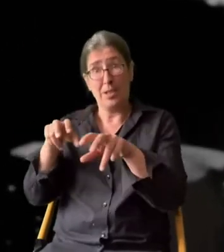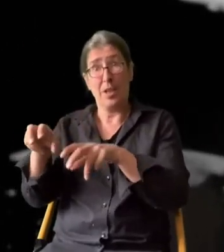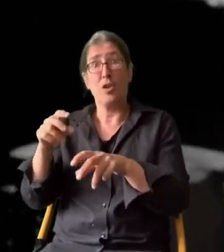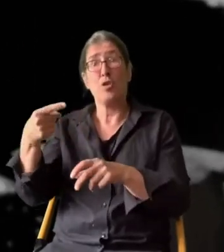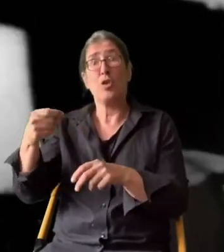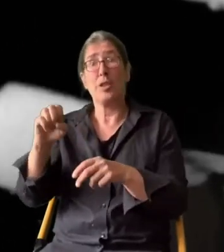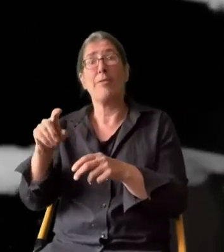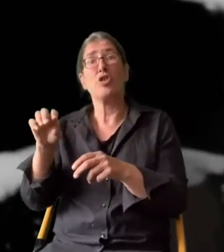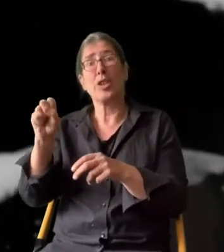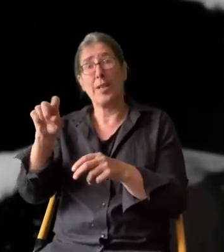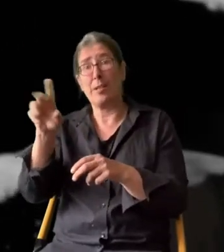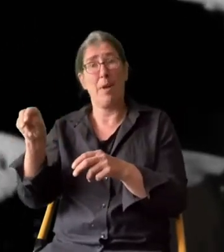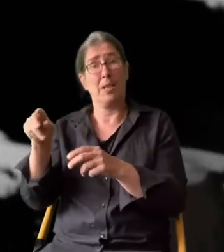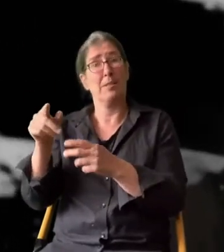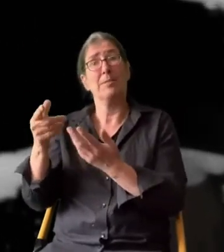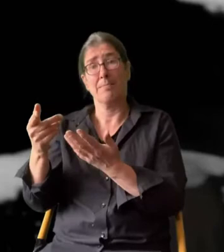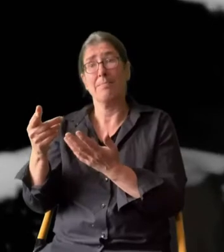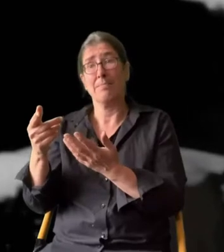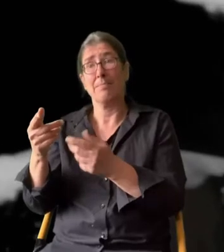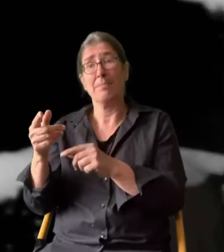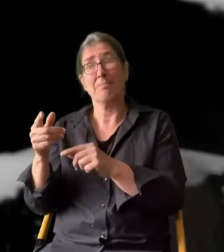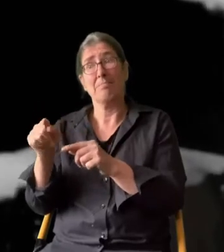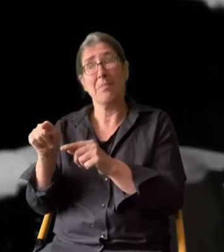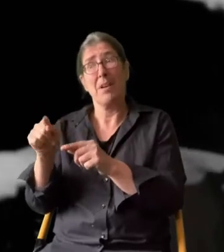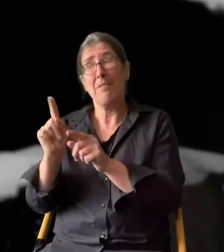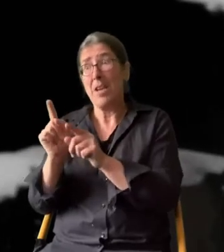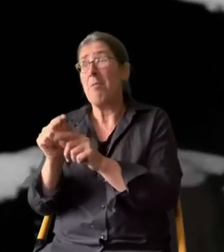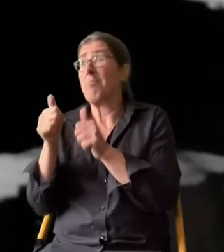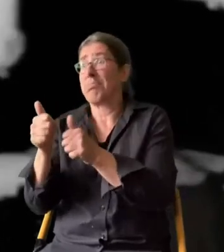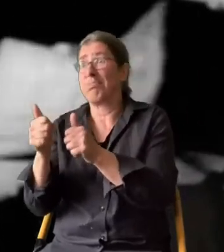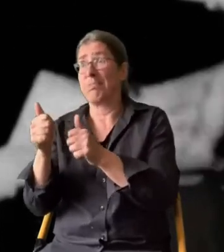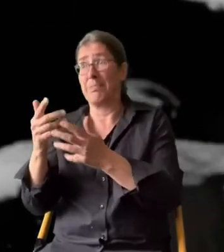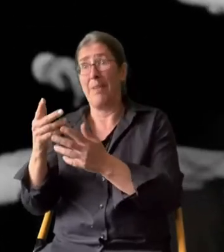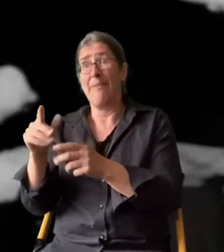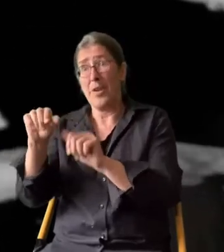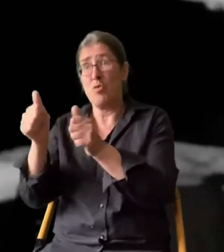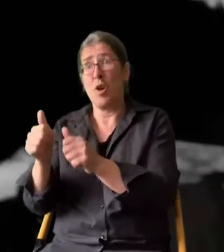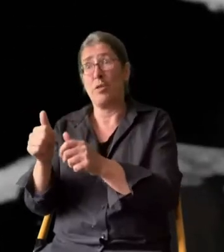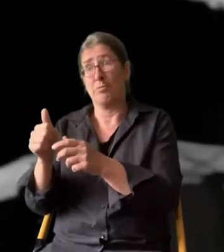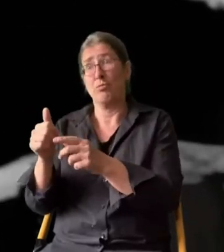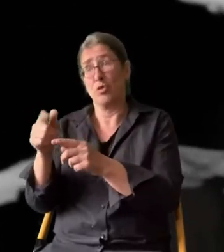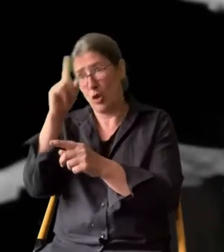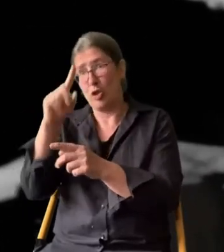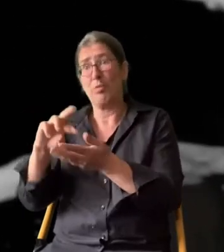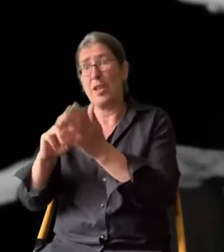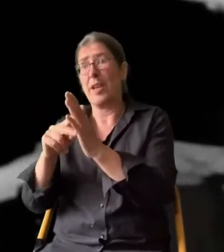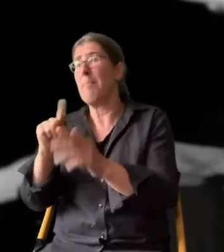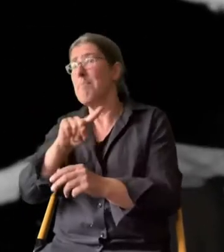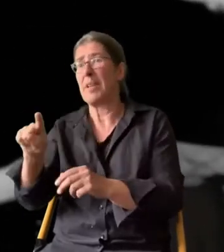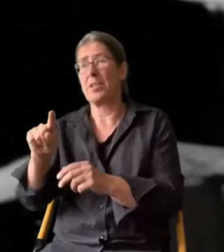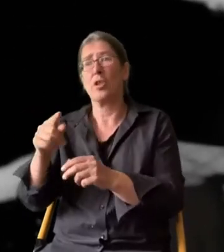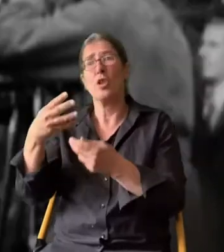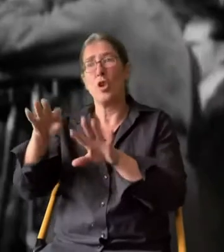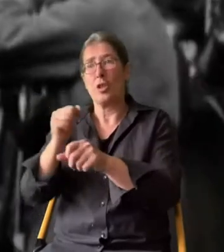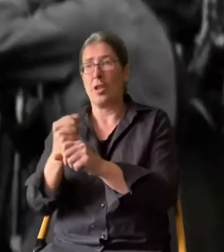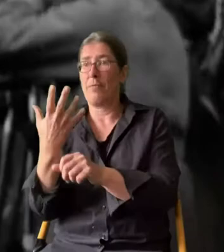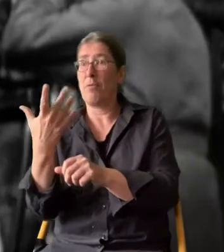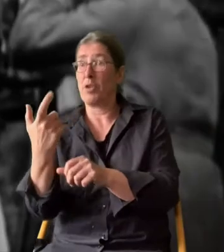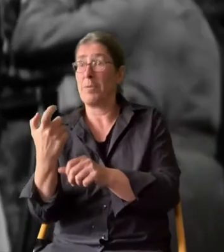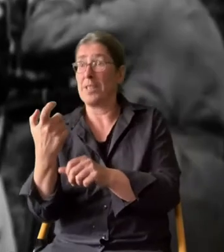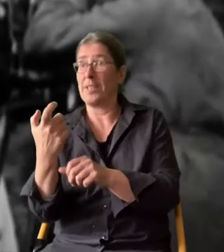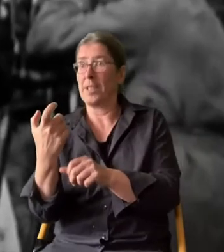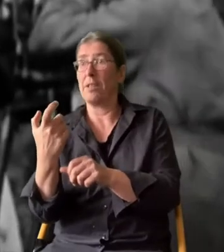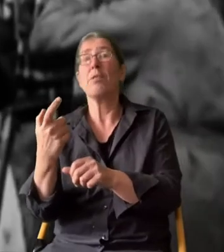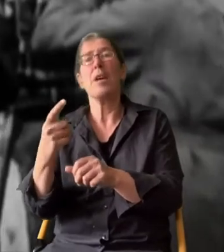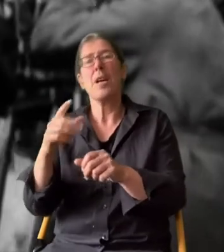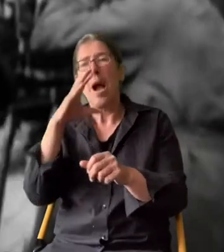eigentlich als Lichtfigur der deutschen Politik. Bis 1925, als ein geheimer Brief an die Öffentlichkeit